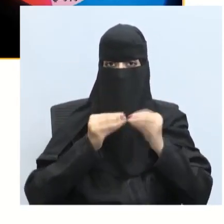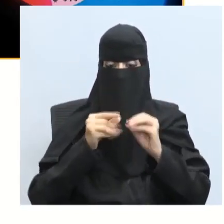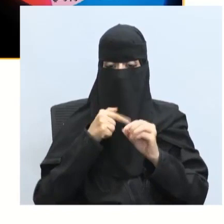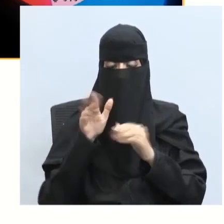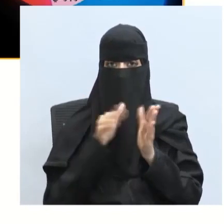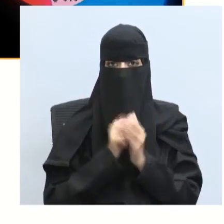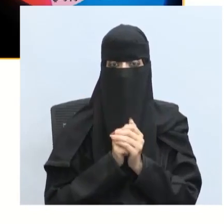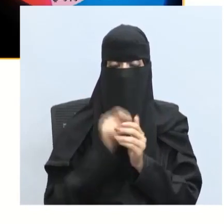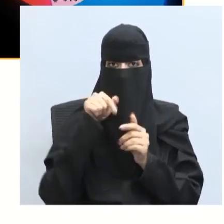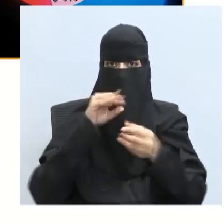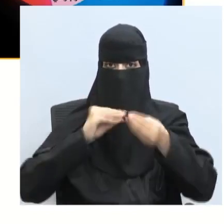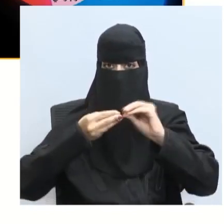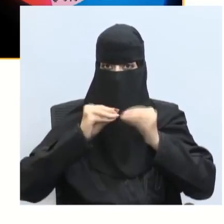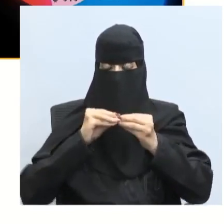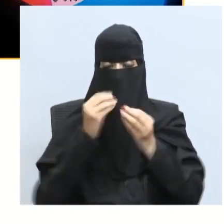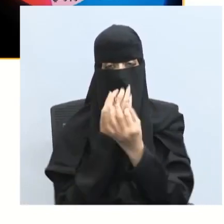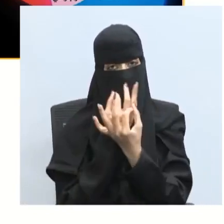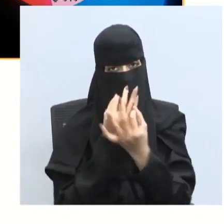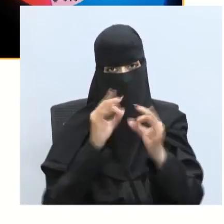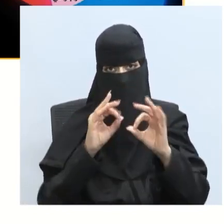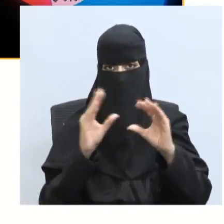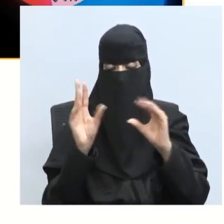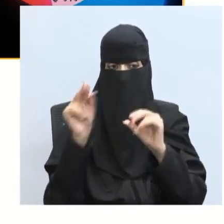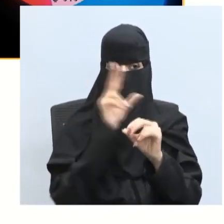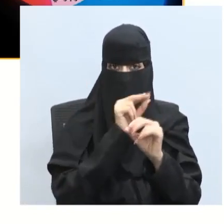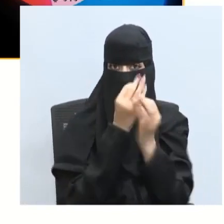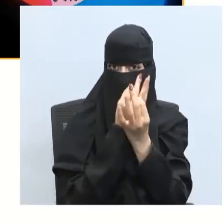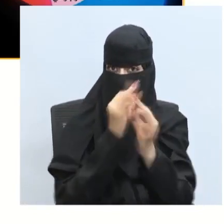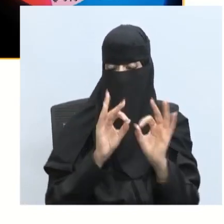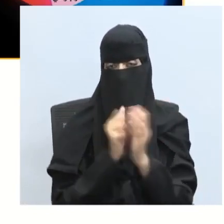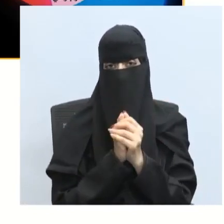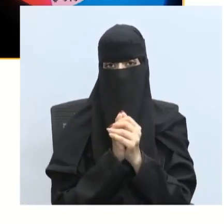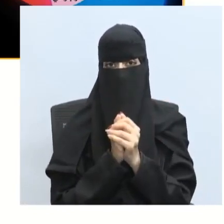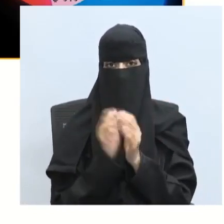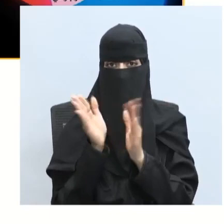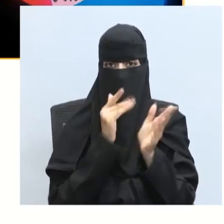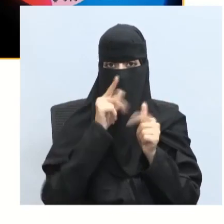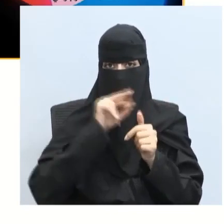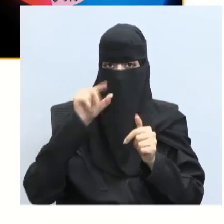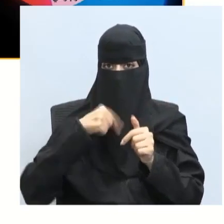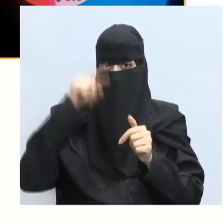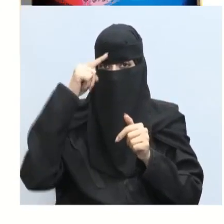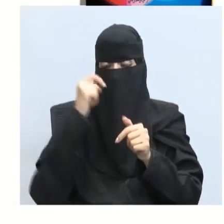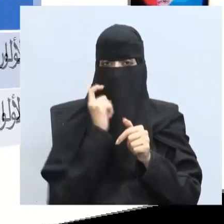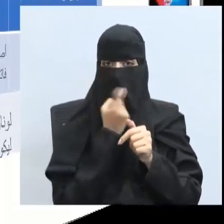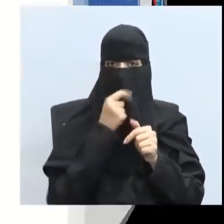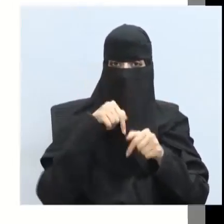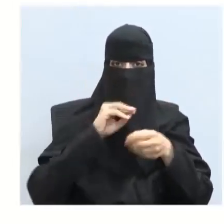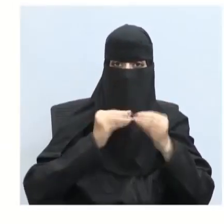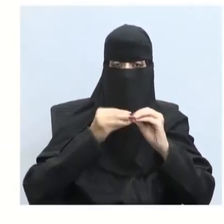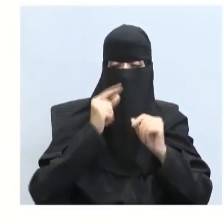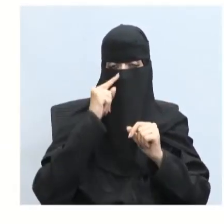مسمى الألوان المتتامة الألوان المتتامة مثل الأزرق والأصفر